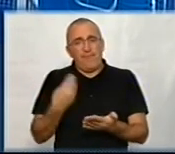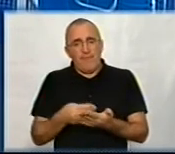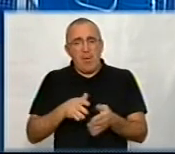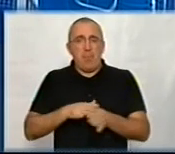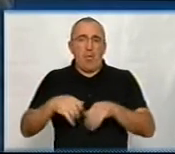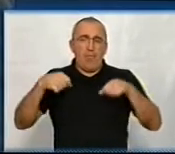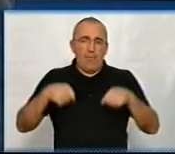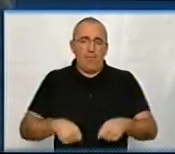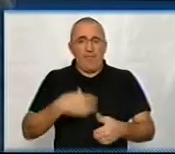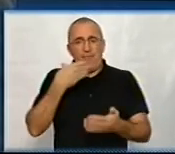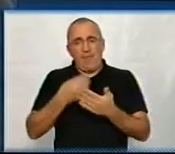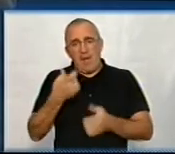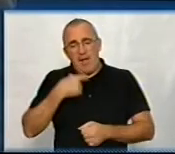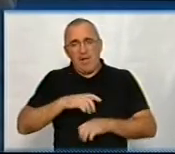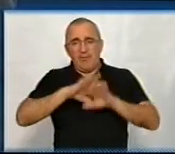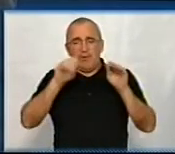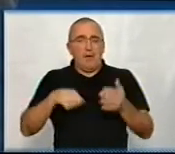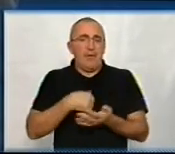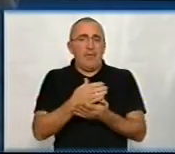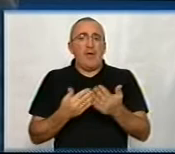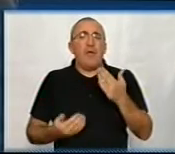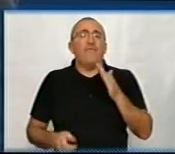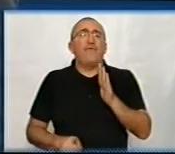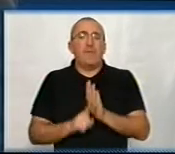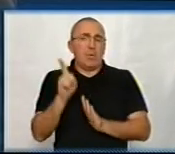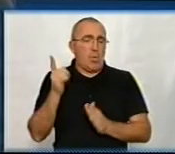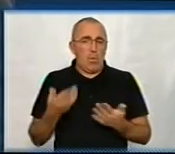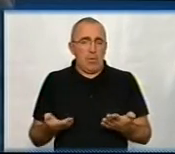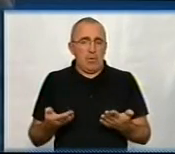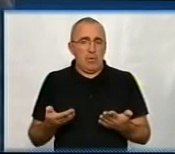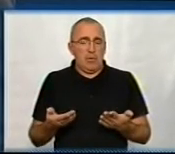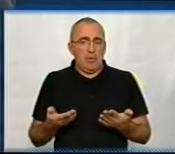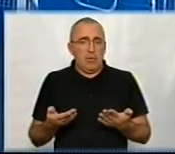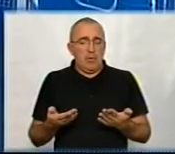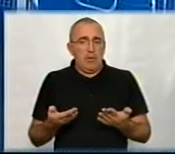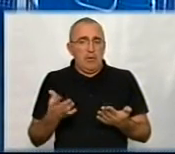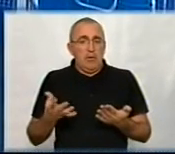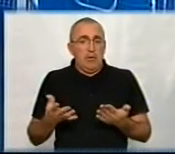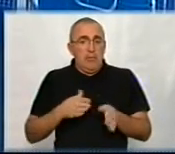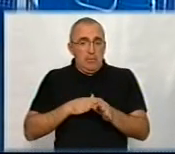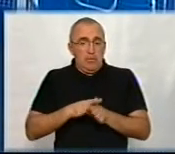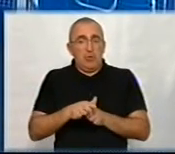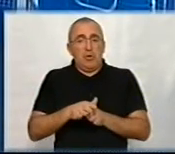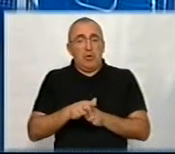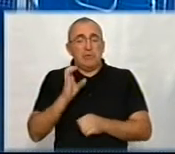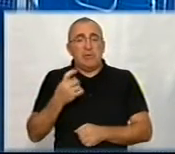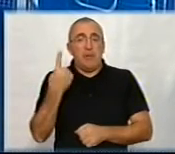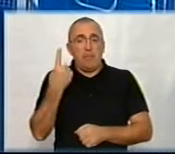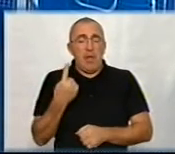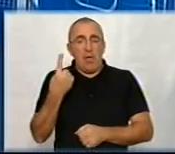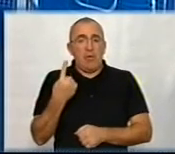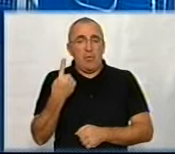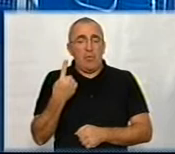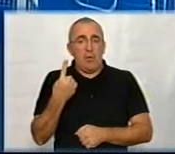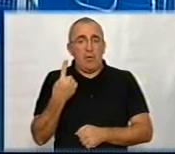повноваження, власні, делеговані. Всі послуги відколи? Ну, з набрання чинно, з першого, я так